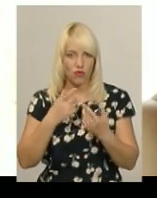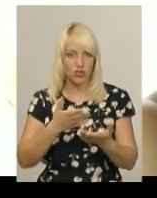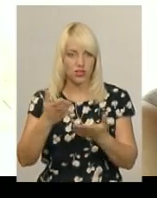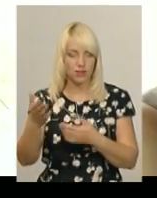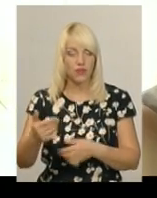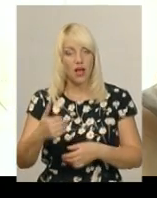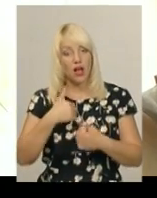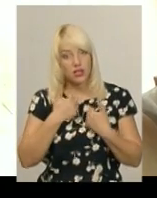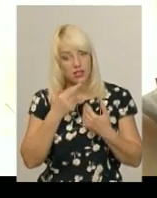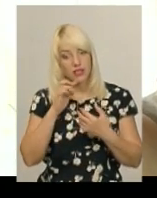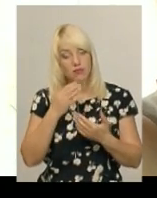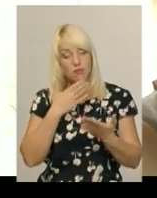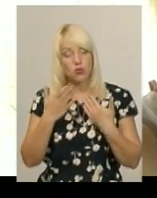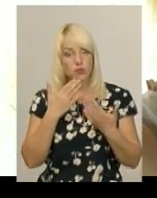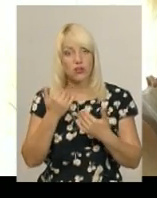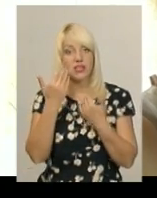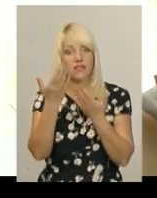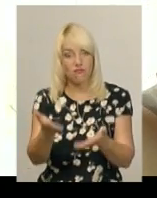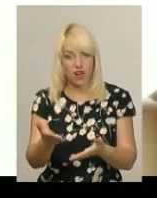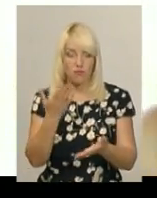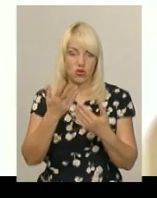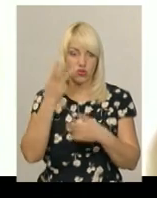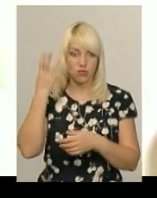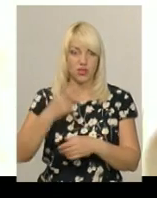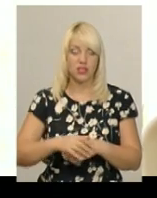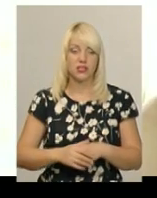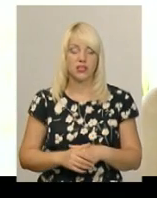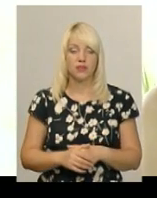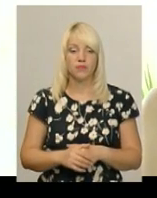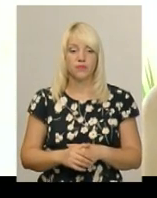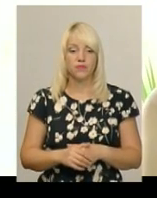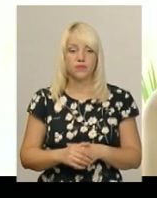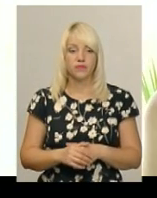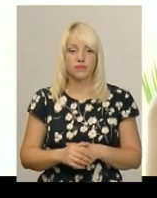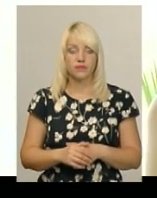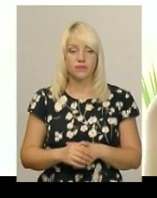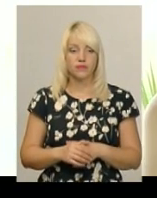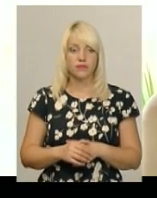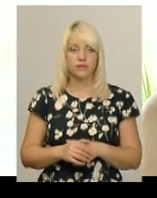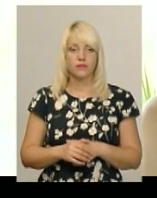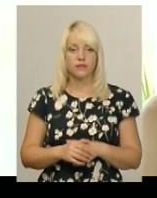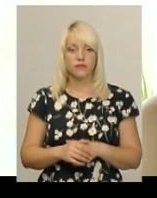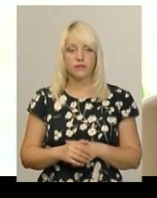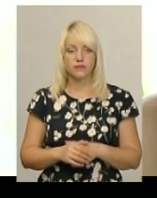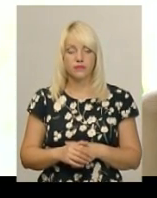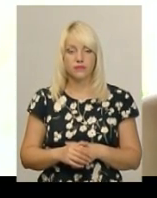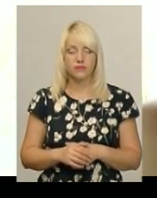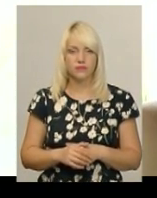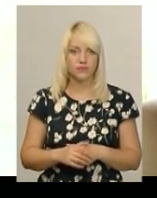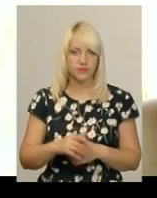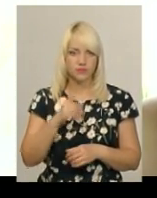Ми хотіли з вами поспілкуватися, якщо ми зараз приїдемо в Хмельницький. Відповідає за все підприємство,